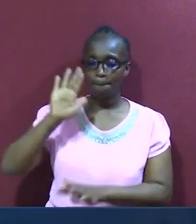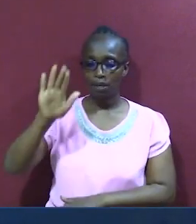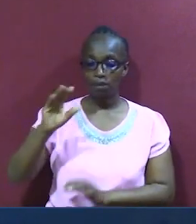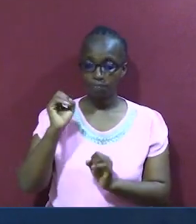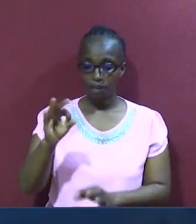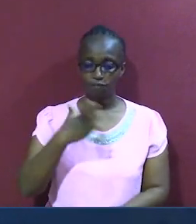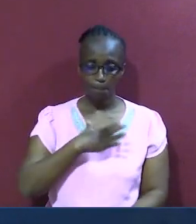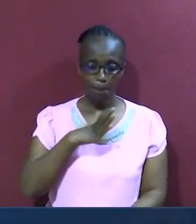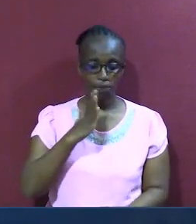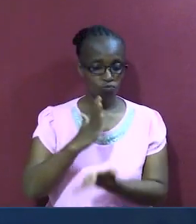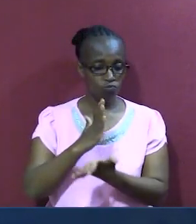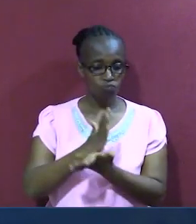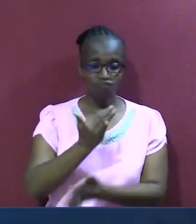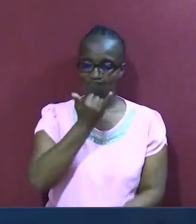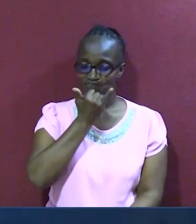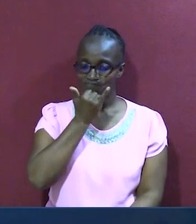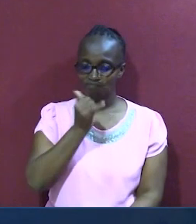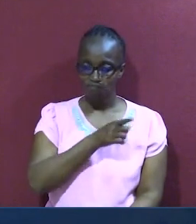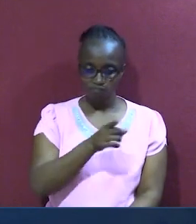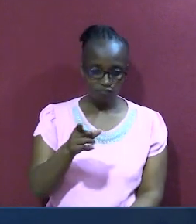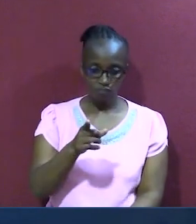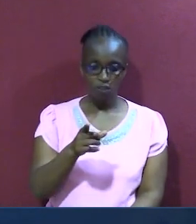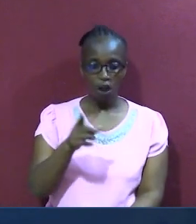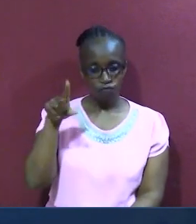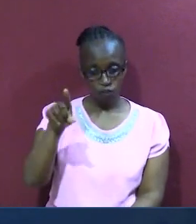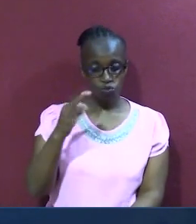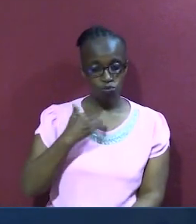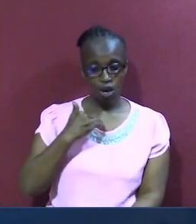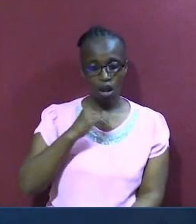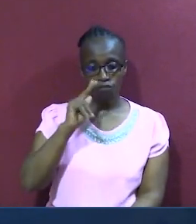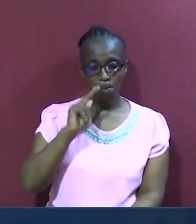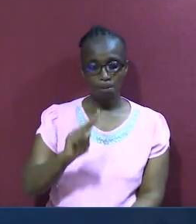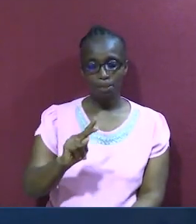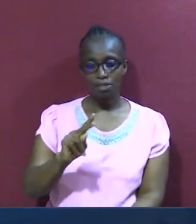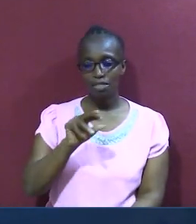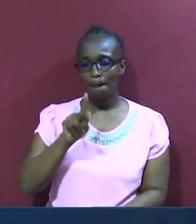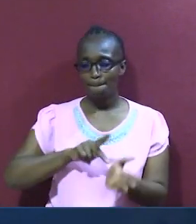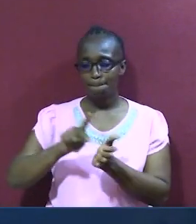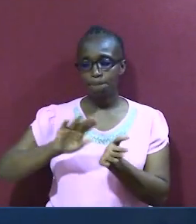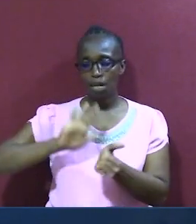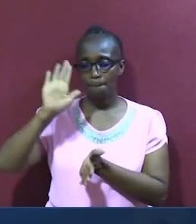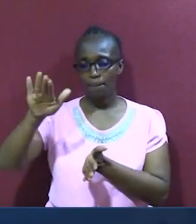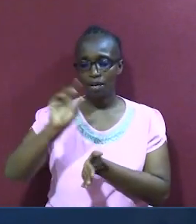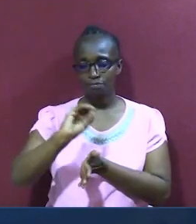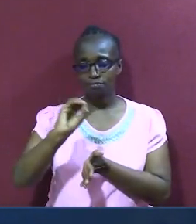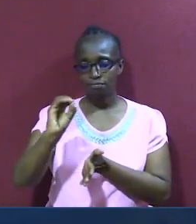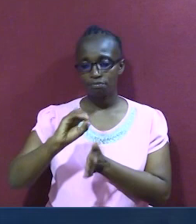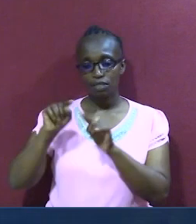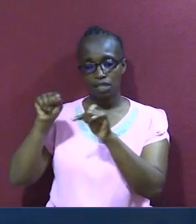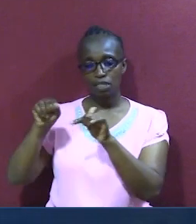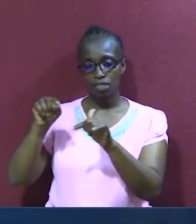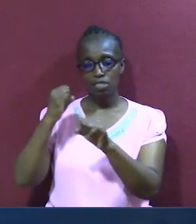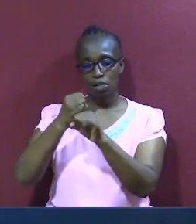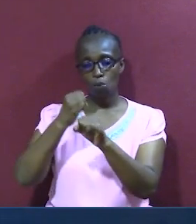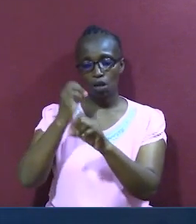wame kukosea, ili upate kuwa na amani, usilipishe, iyo ni kazi ya mungu.